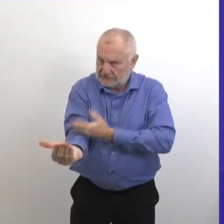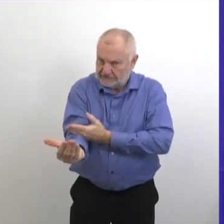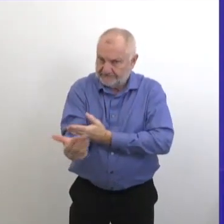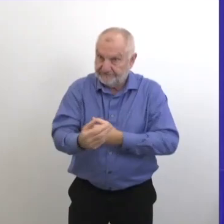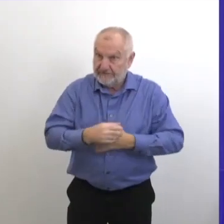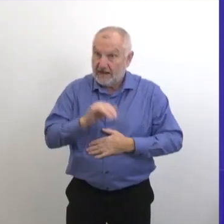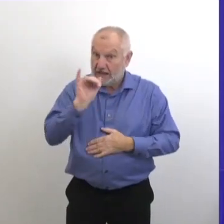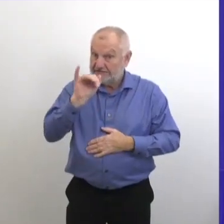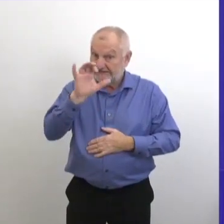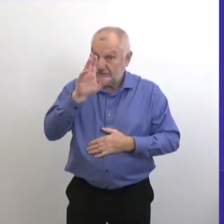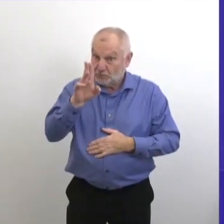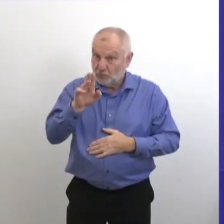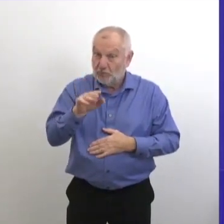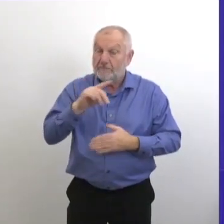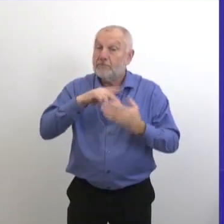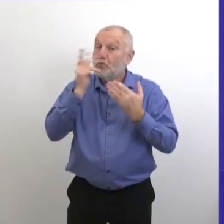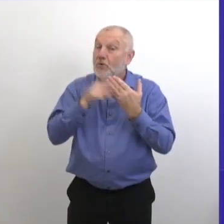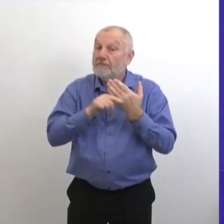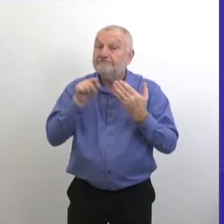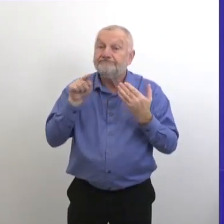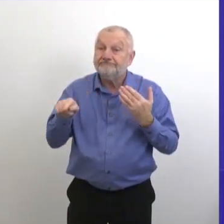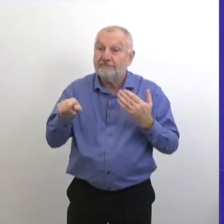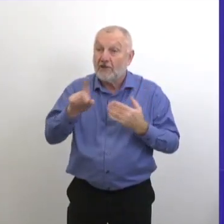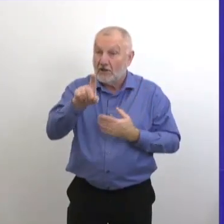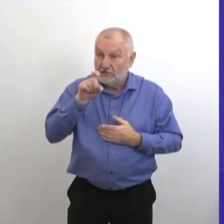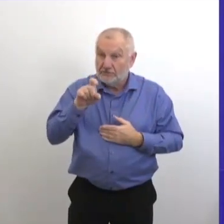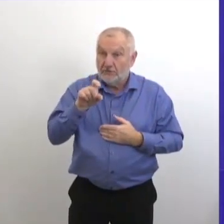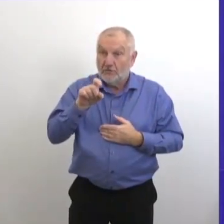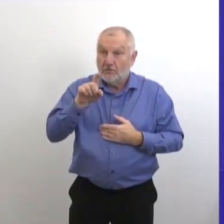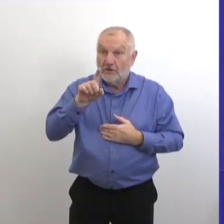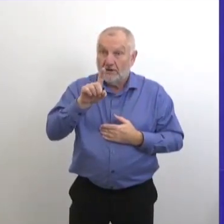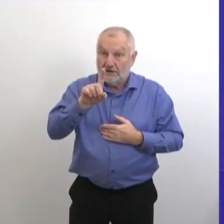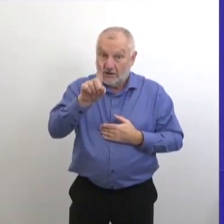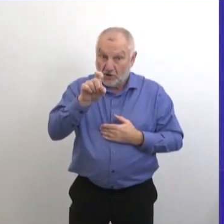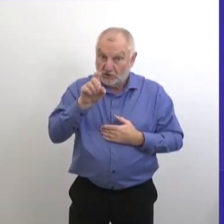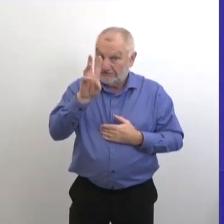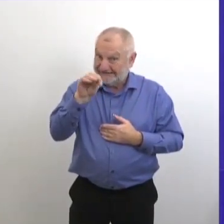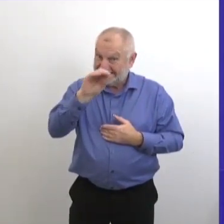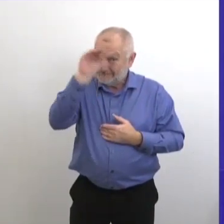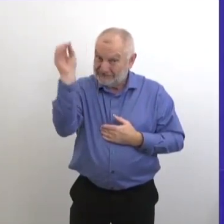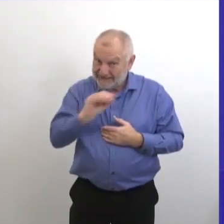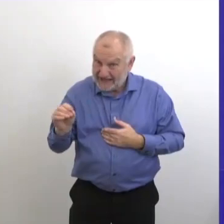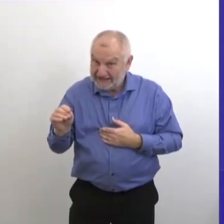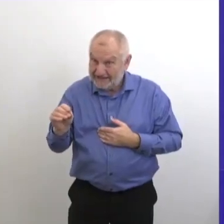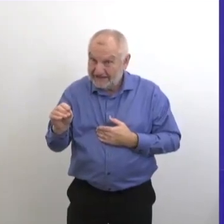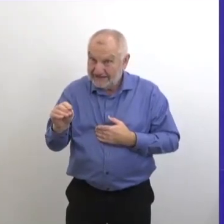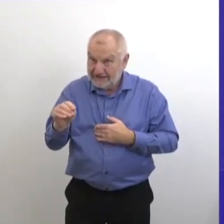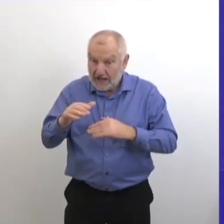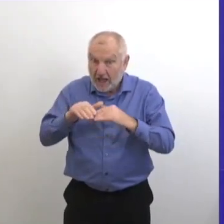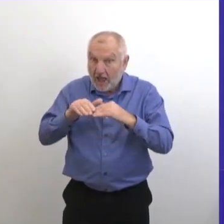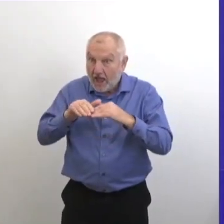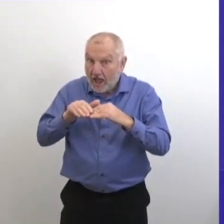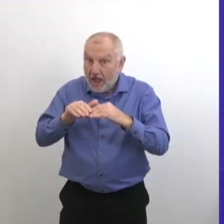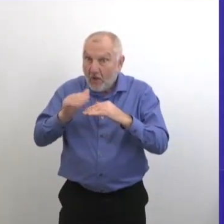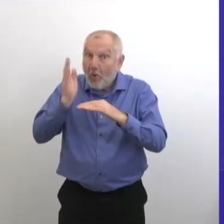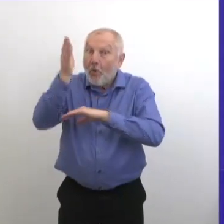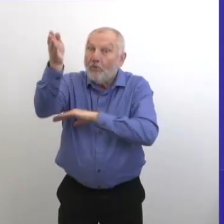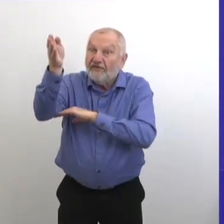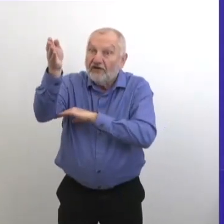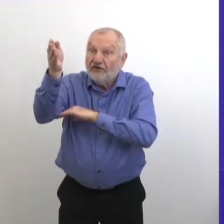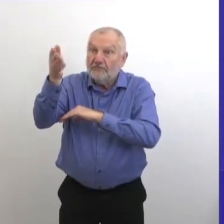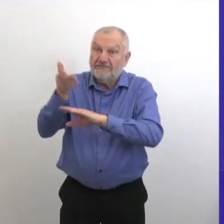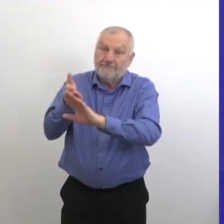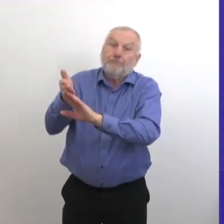soins et critiques était à 160% de la capacité normale avant la COVID. À partir de